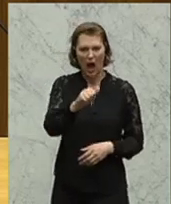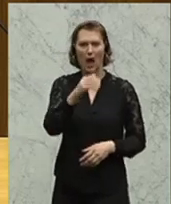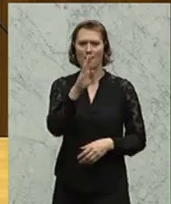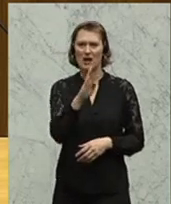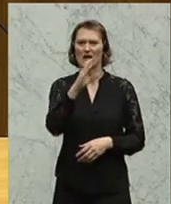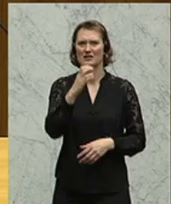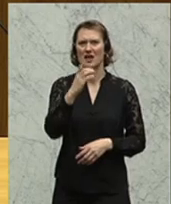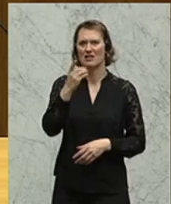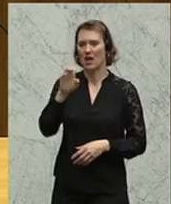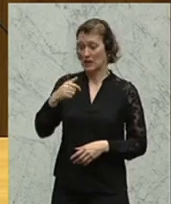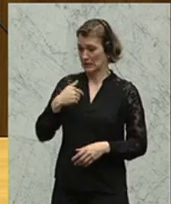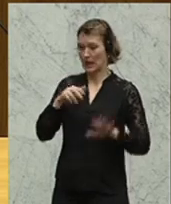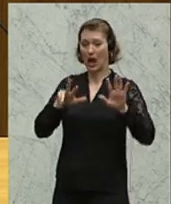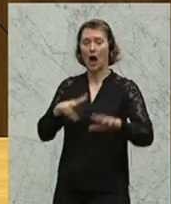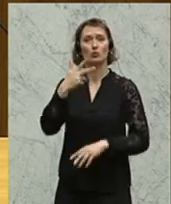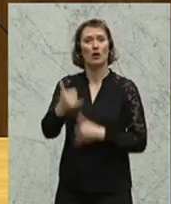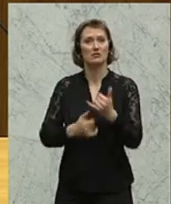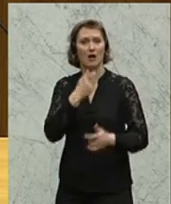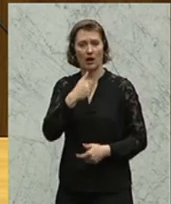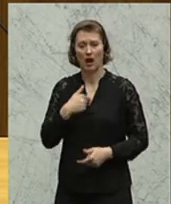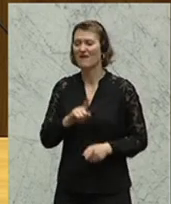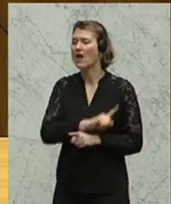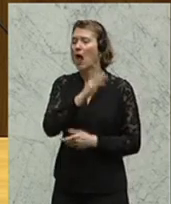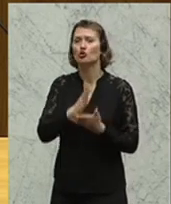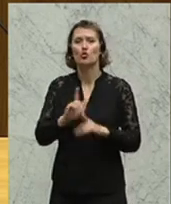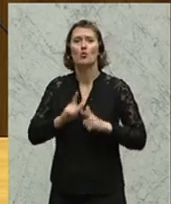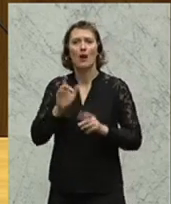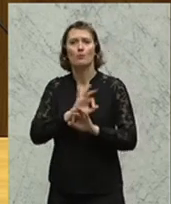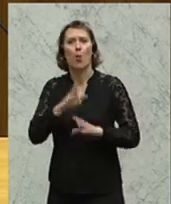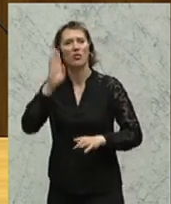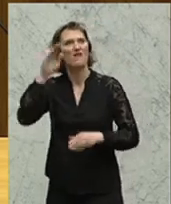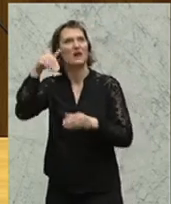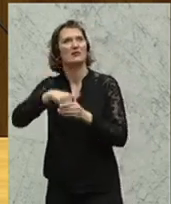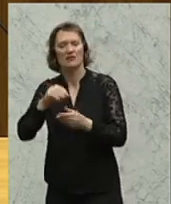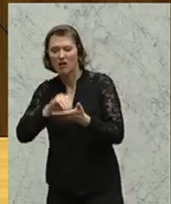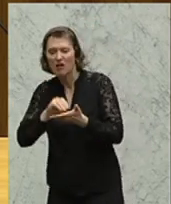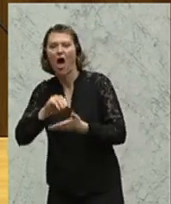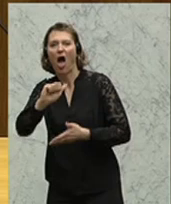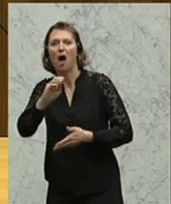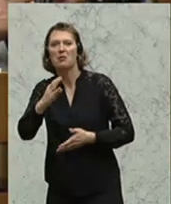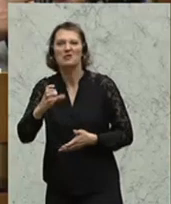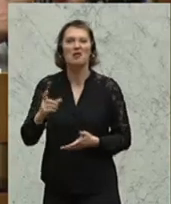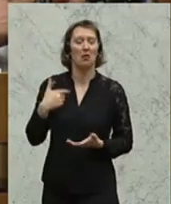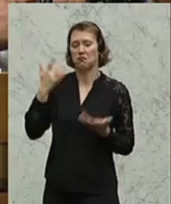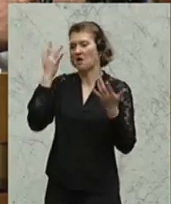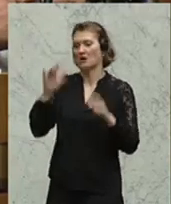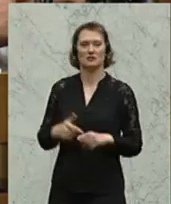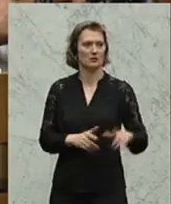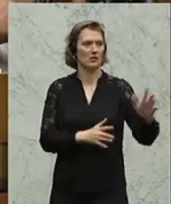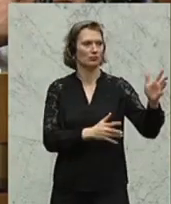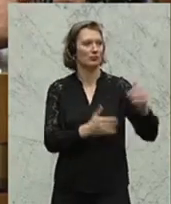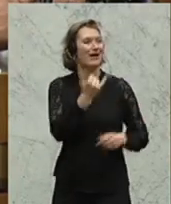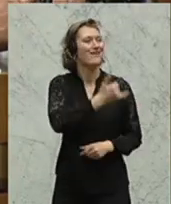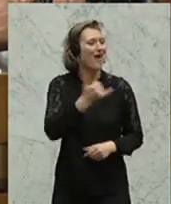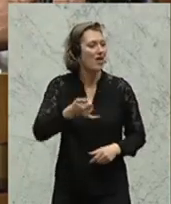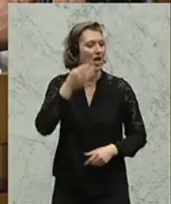frage mich, wie ich 38 Jahre alt werden habe können, wie lange ich so lange überlebt habe, ohne dass ich weiß, was ich is. Ich meine, jeder, meine Damen und